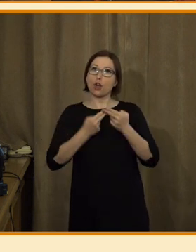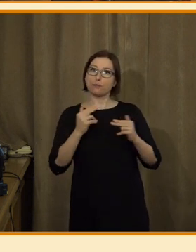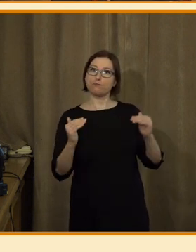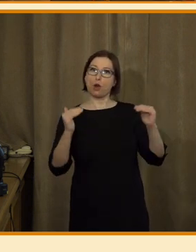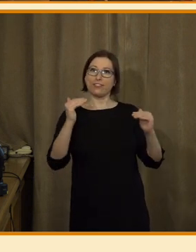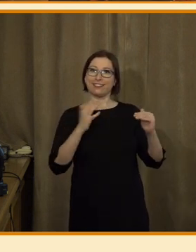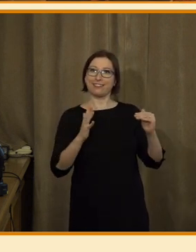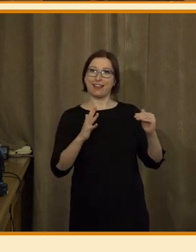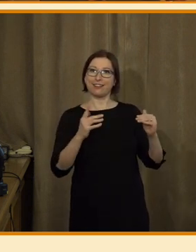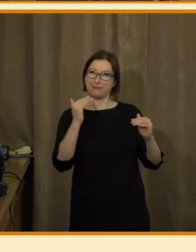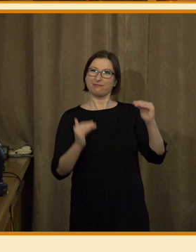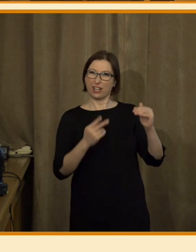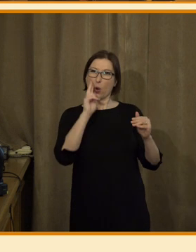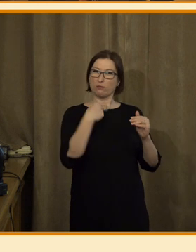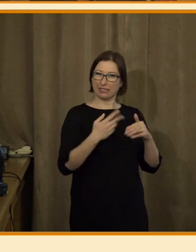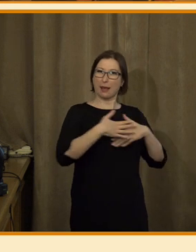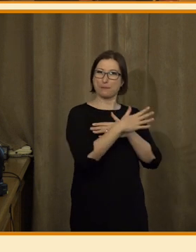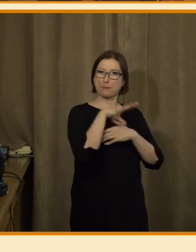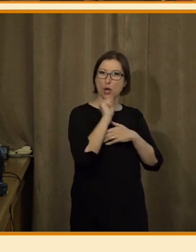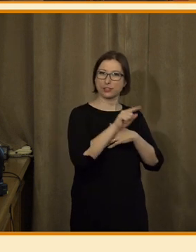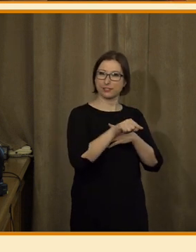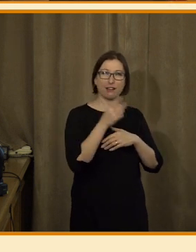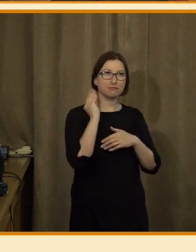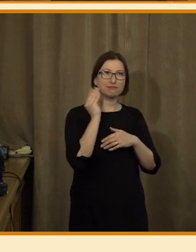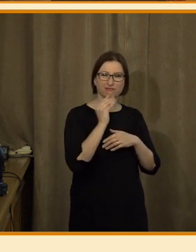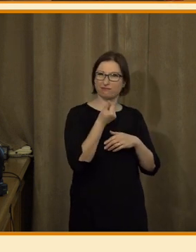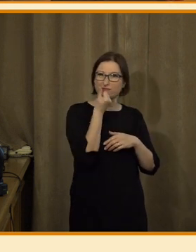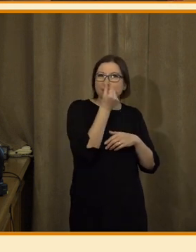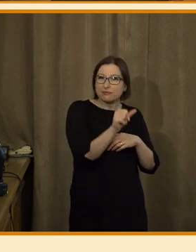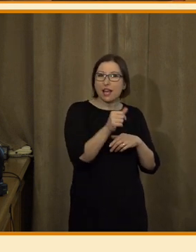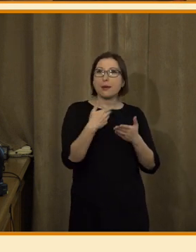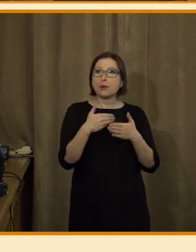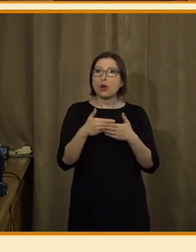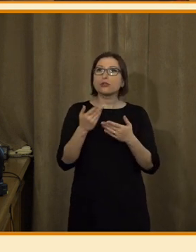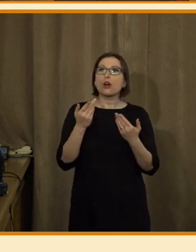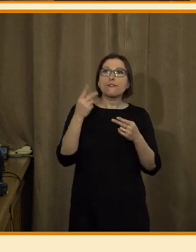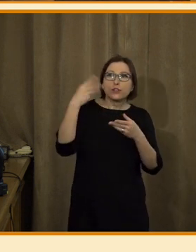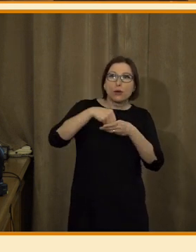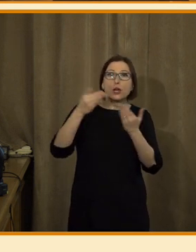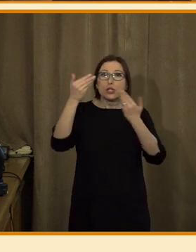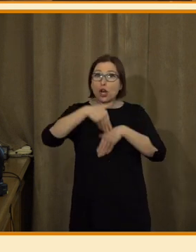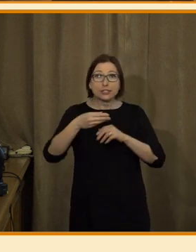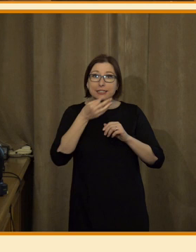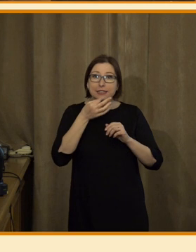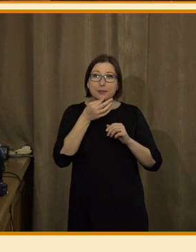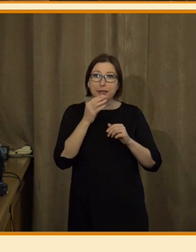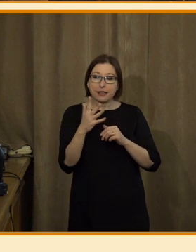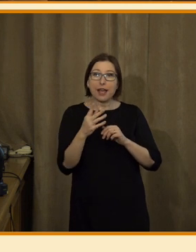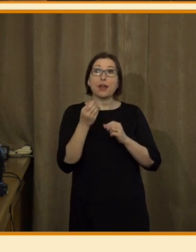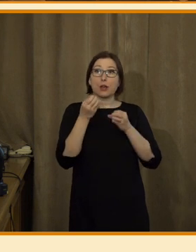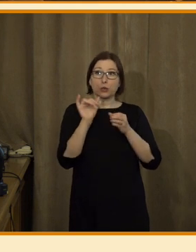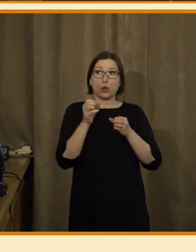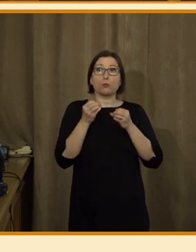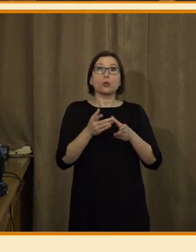Takže 25.5. ti z vás, kteří si to už nepamatují, protože si to v noci dobře nenaladili, nebo tak. Tak těm